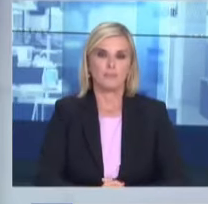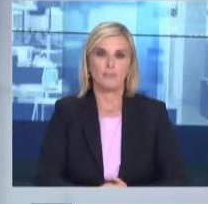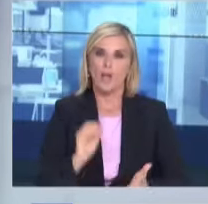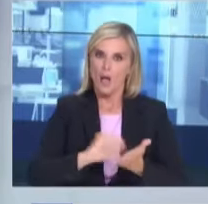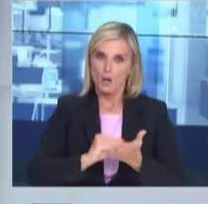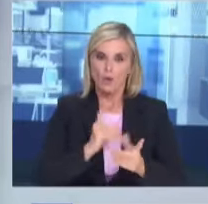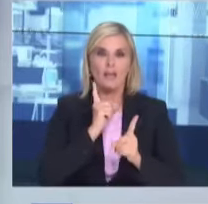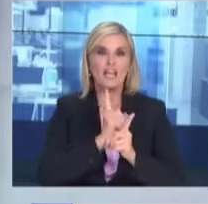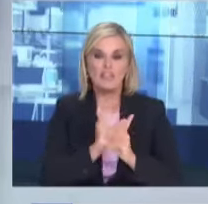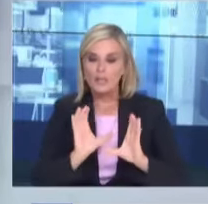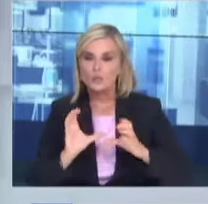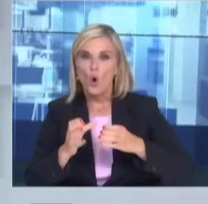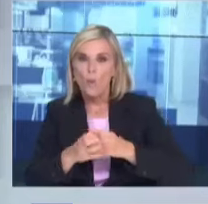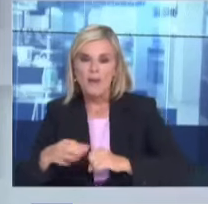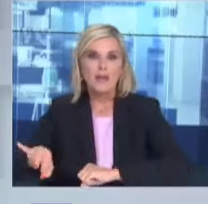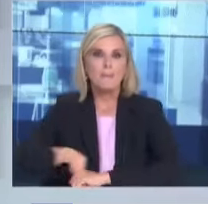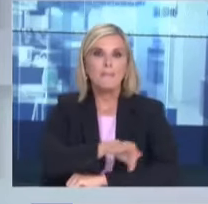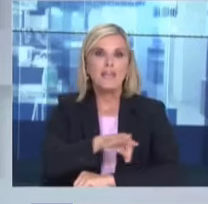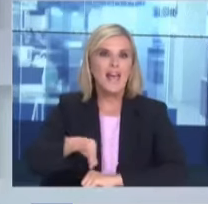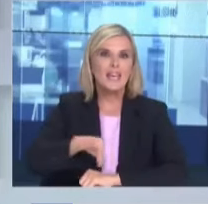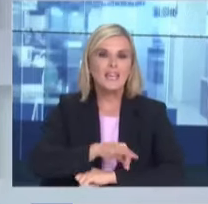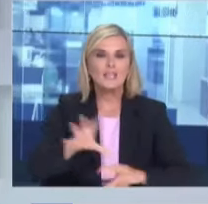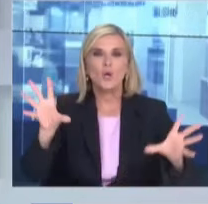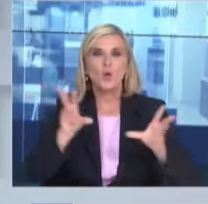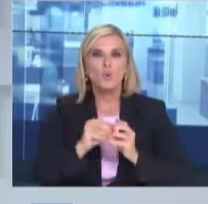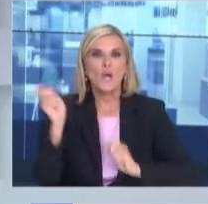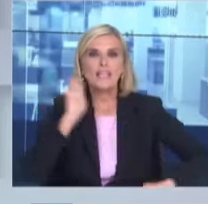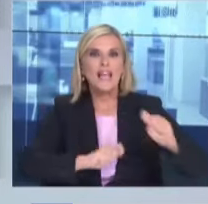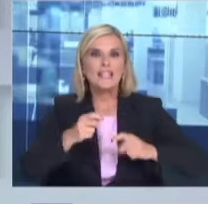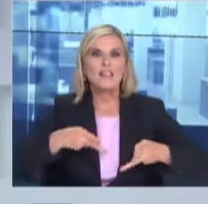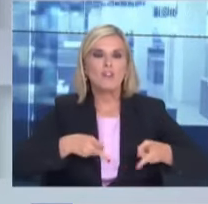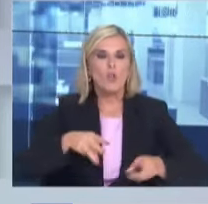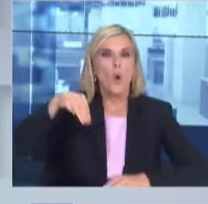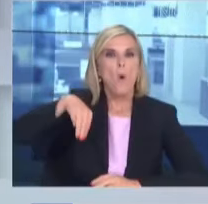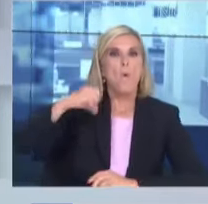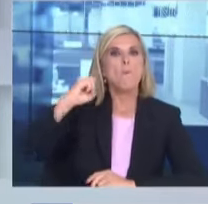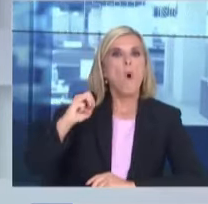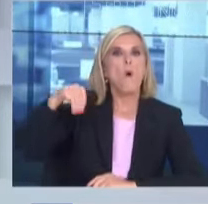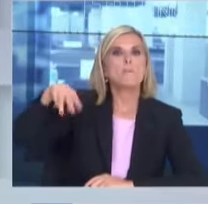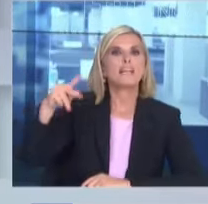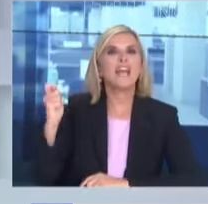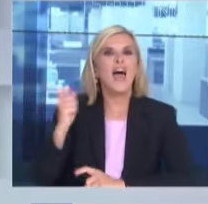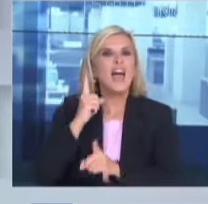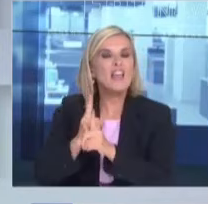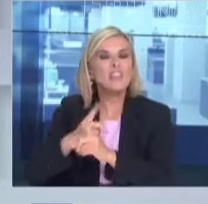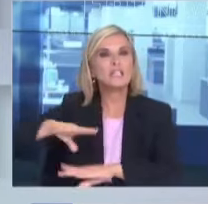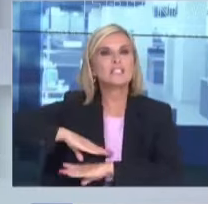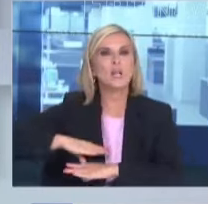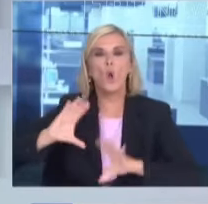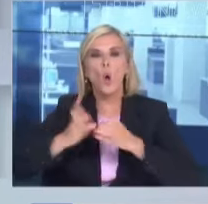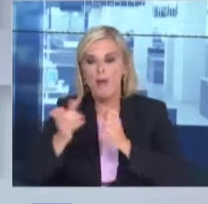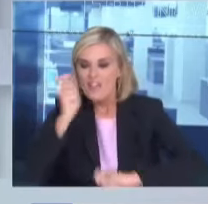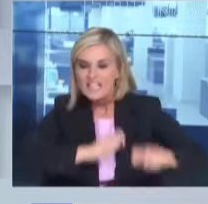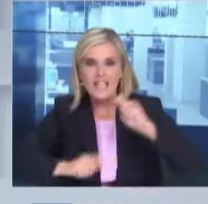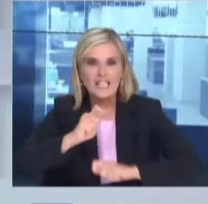κλιμάκια του μηχανικού της Μόμκα στις δύο άλλες περιοχές της περιοχής της Μαγνησίας που έχουν, στη μια άλλη περιοχή της περιοχής της Μαγνησίας